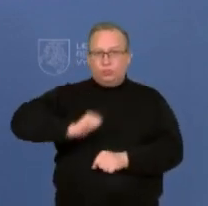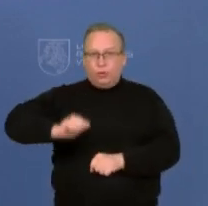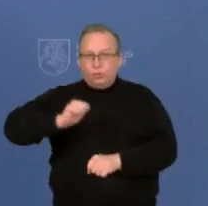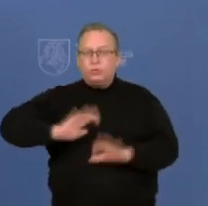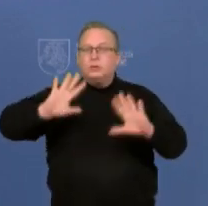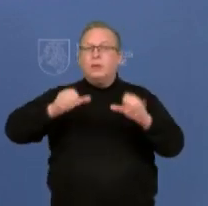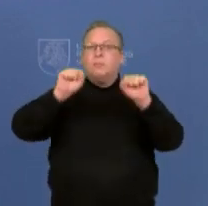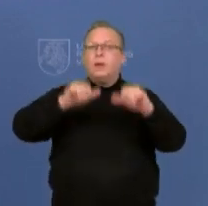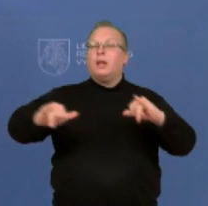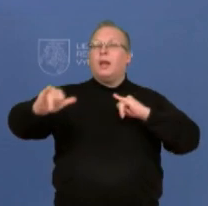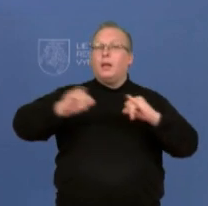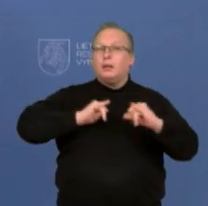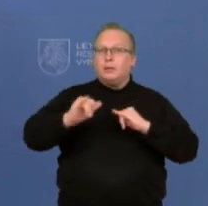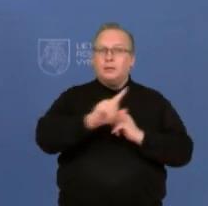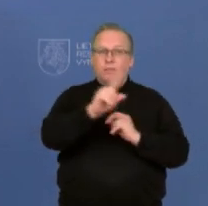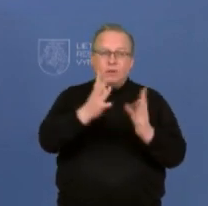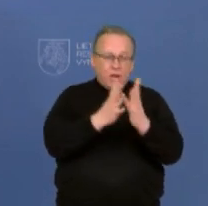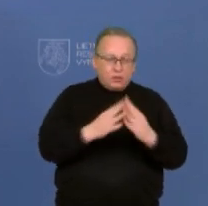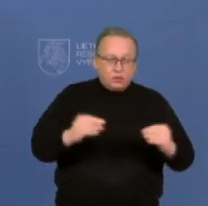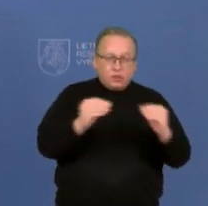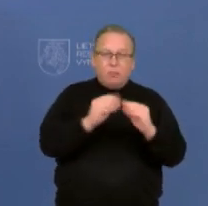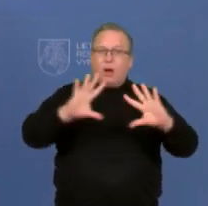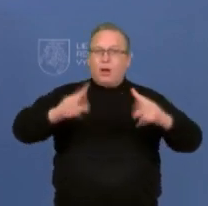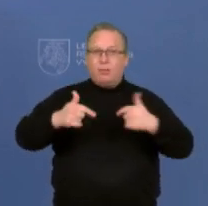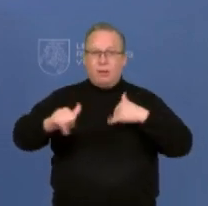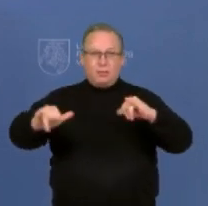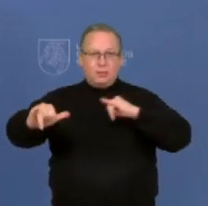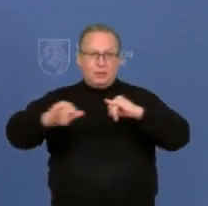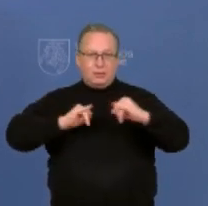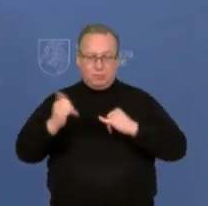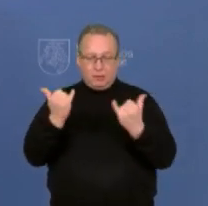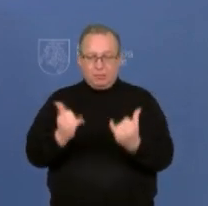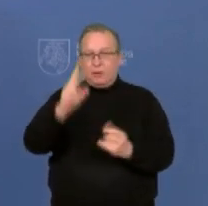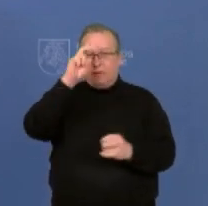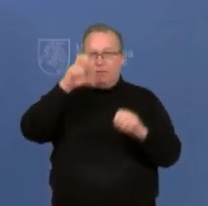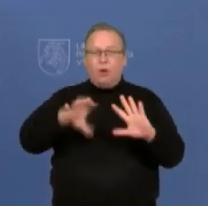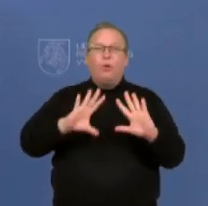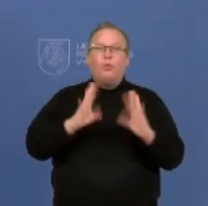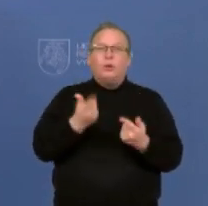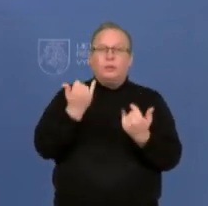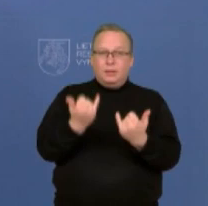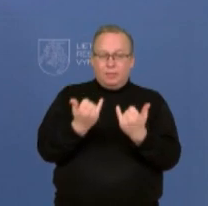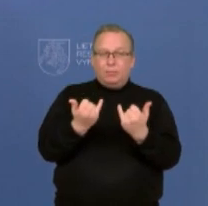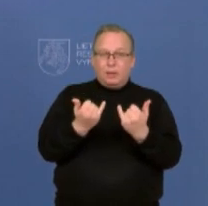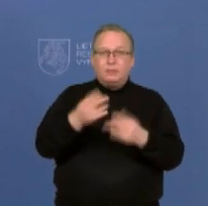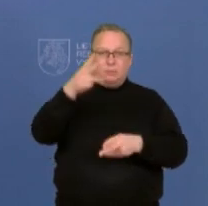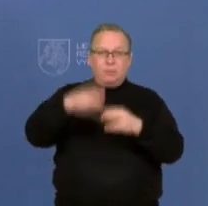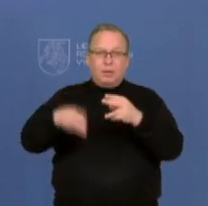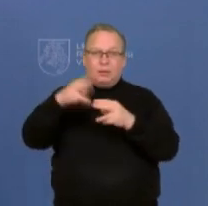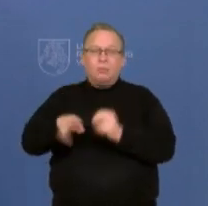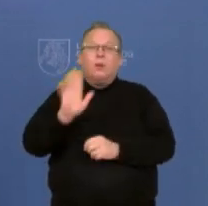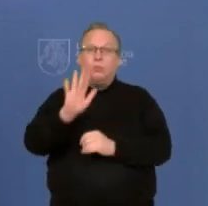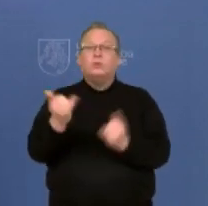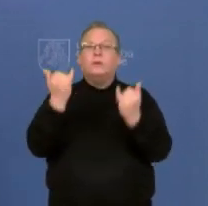daryti kiekviena šeima, ką darome mes kaip vyriausybė ir kokie ir timiausiai sprendimai bus. Na, toliau bus,